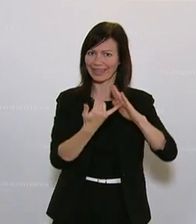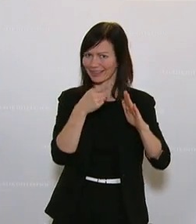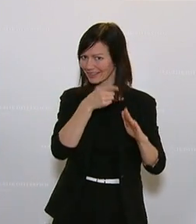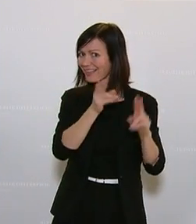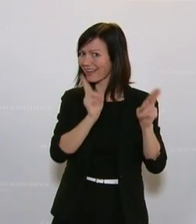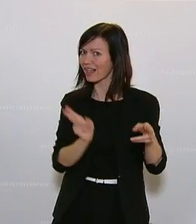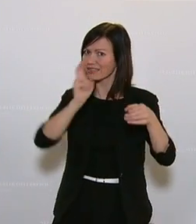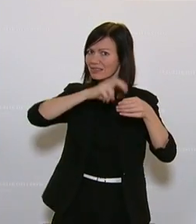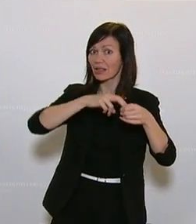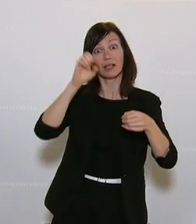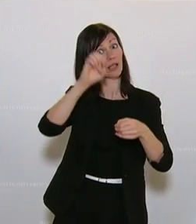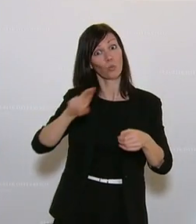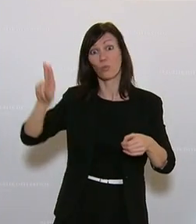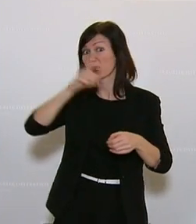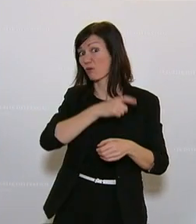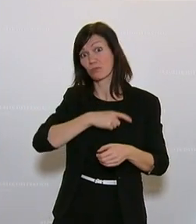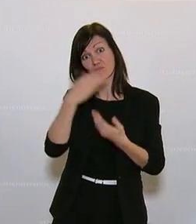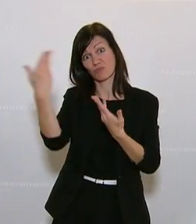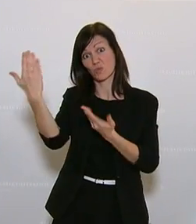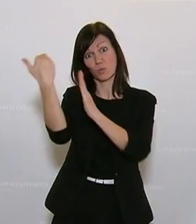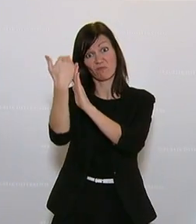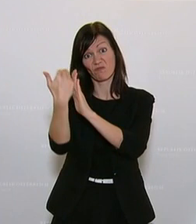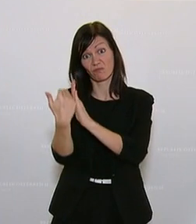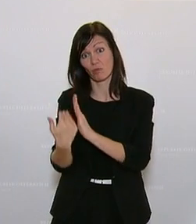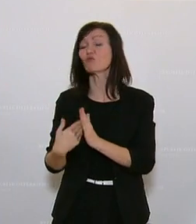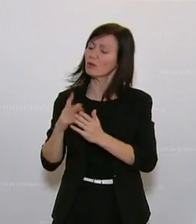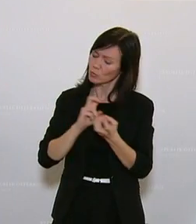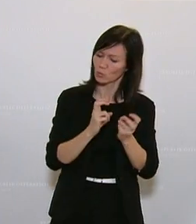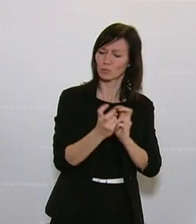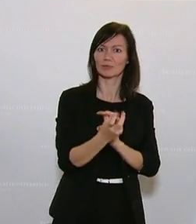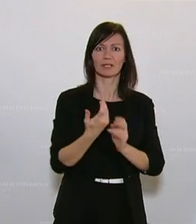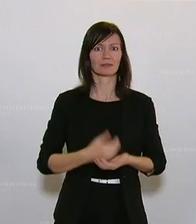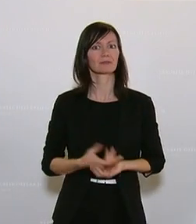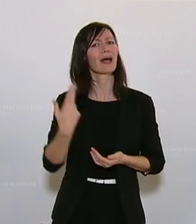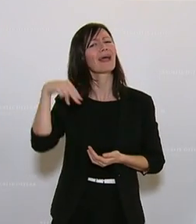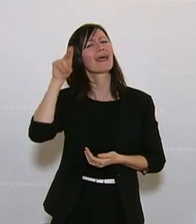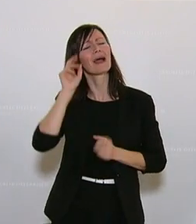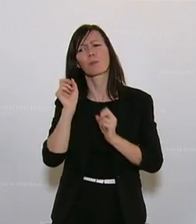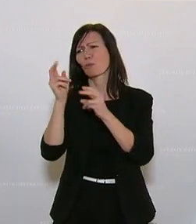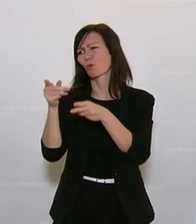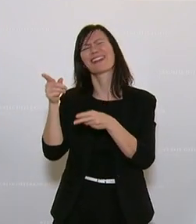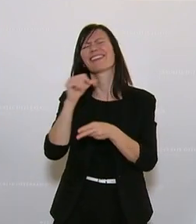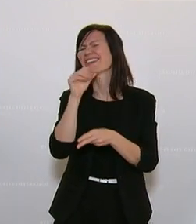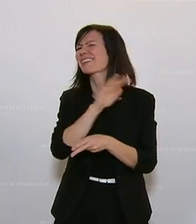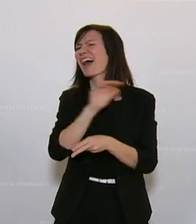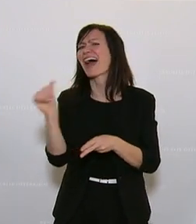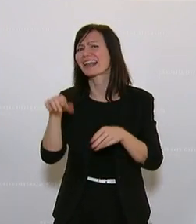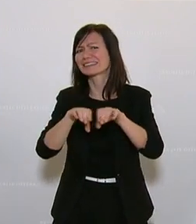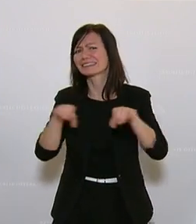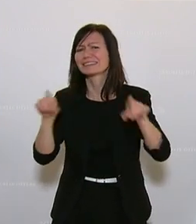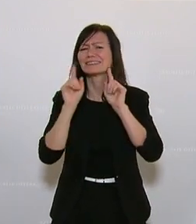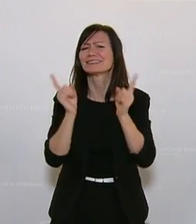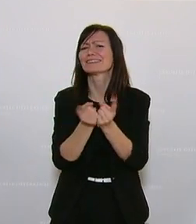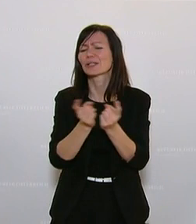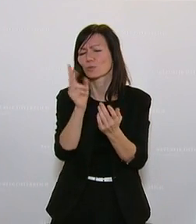der Europäischen Kommission und das machen wir. Und das Letzte, Herr Brückle, nicht alles, was in Zeitungen steht, muss man immer